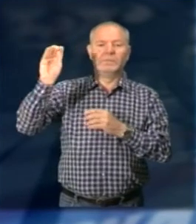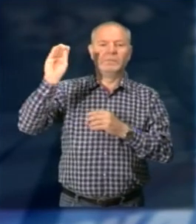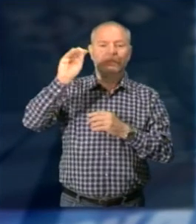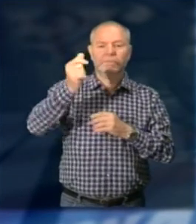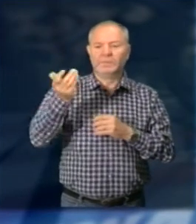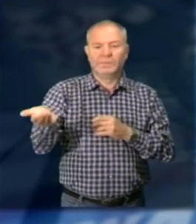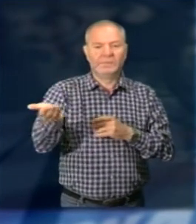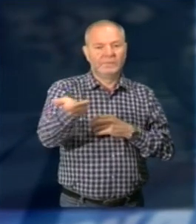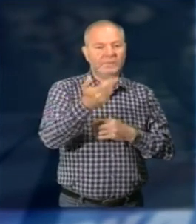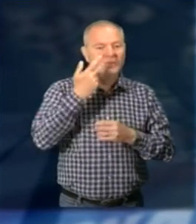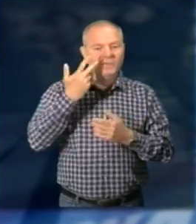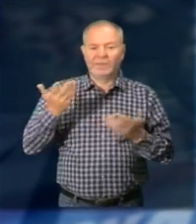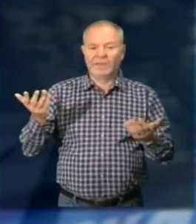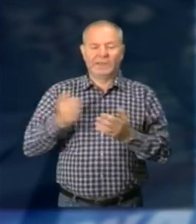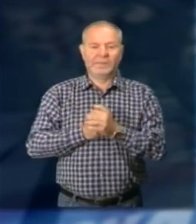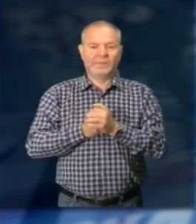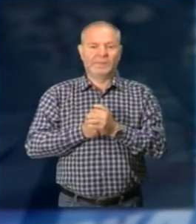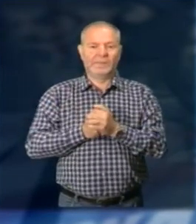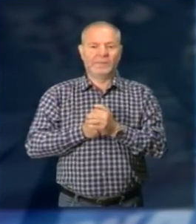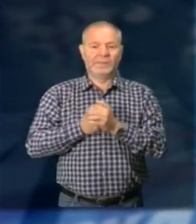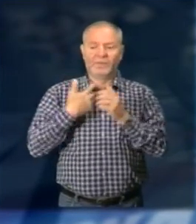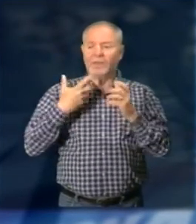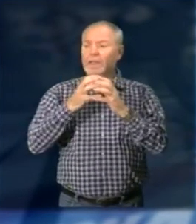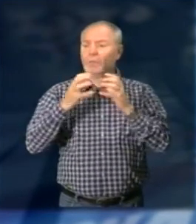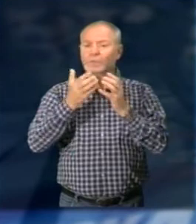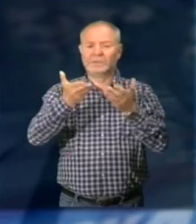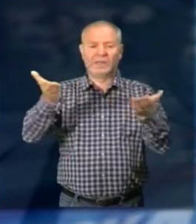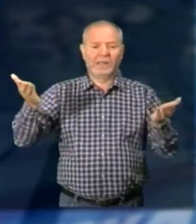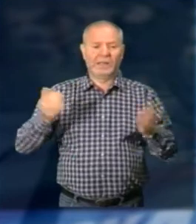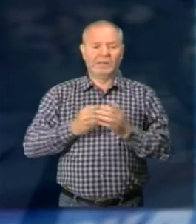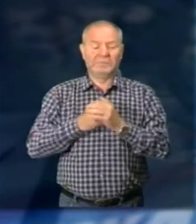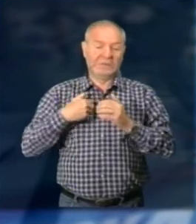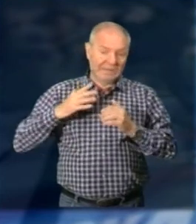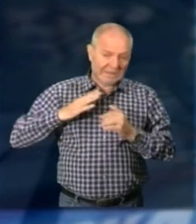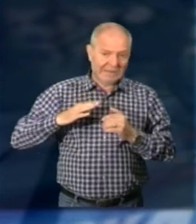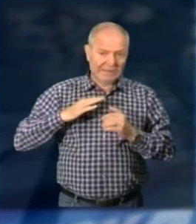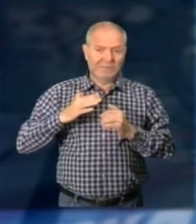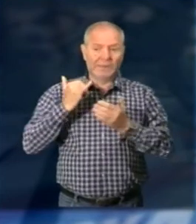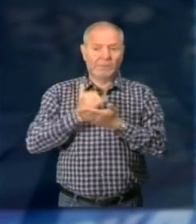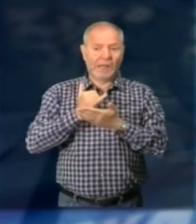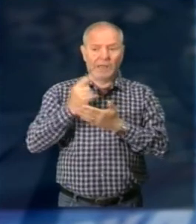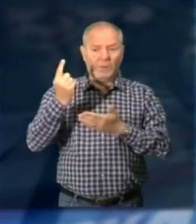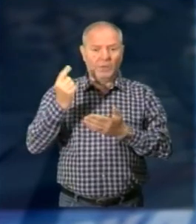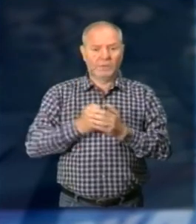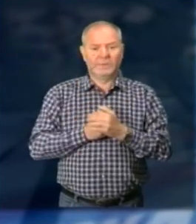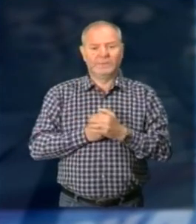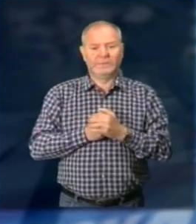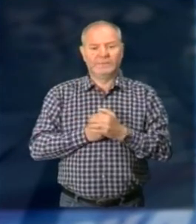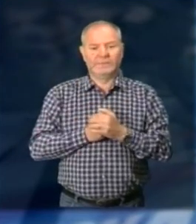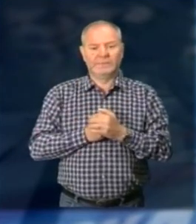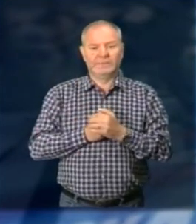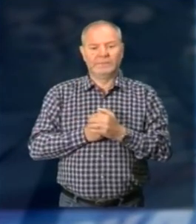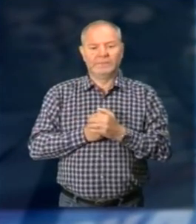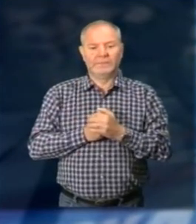quanti In modo particolare gli industriali della zona e spero anche nelle banche Un paese in festa domenica